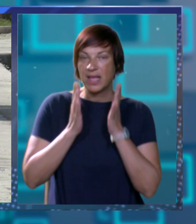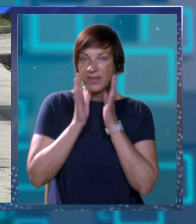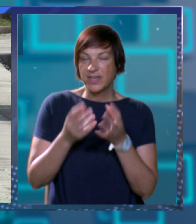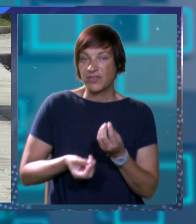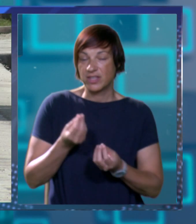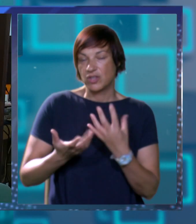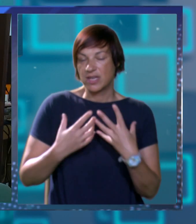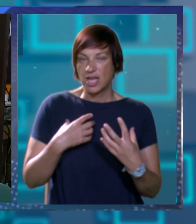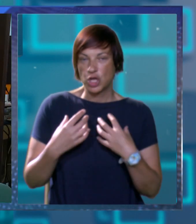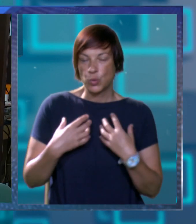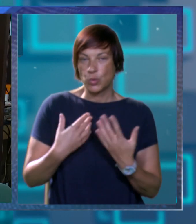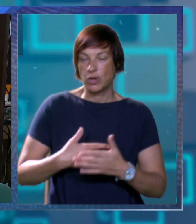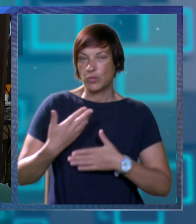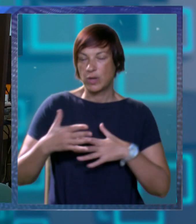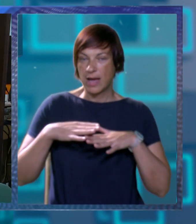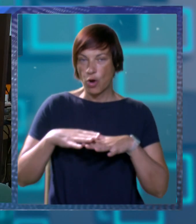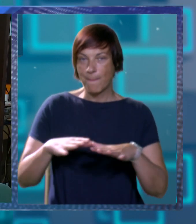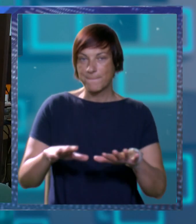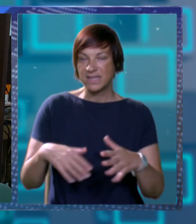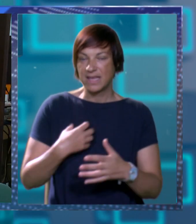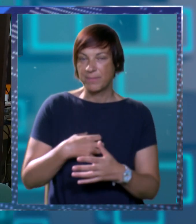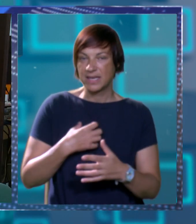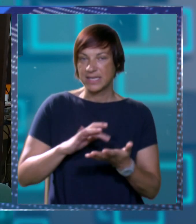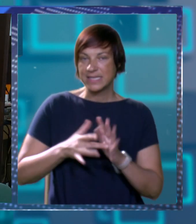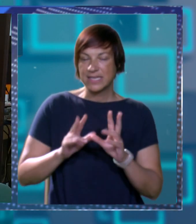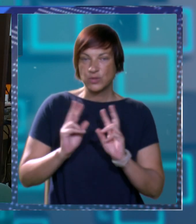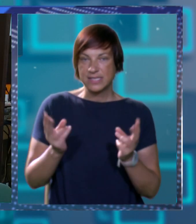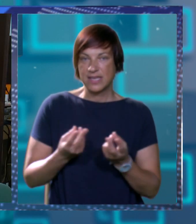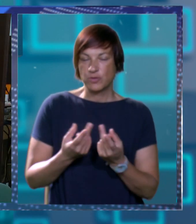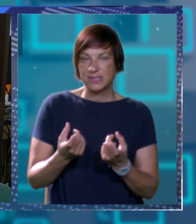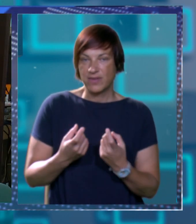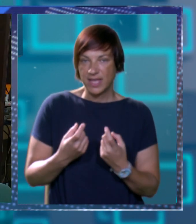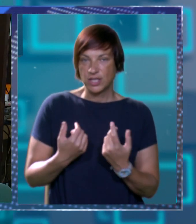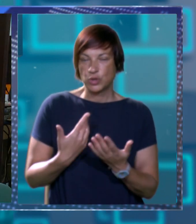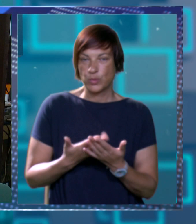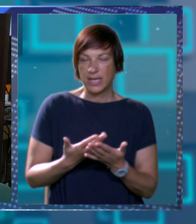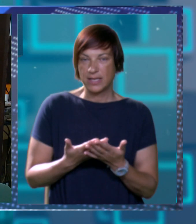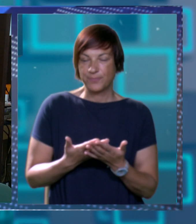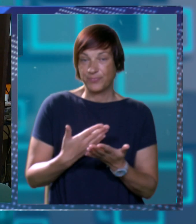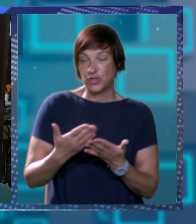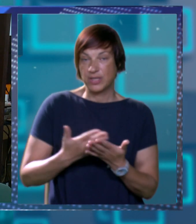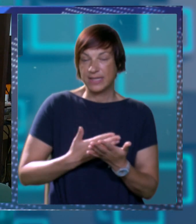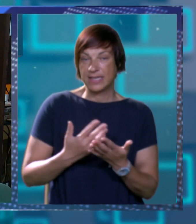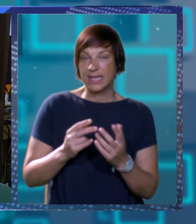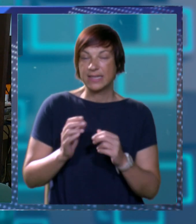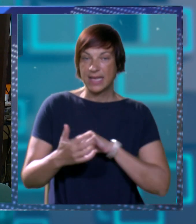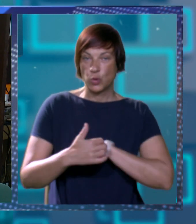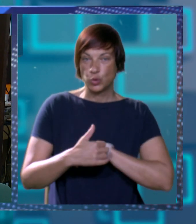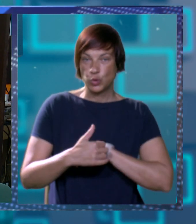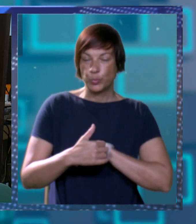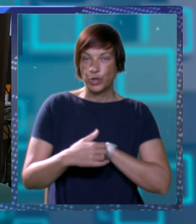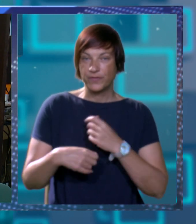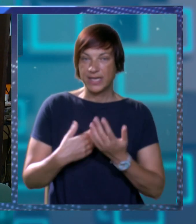Vjerovatno igra ulogu nakon pandemije kriza u cijelom svijetu ali je to trend da u Dubrovniku je